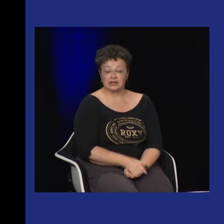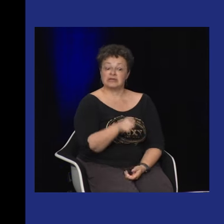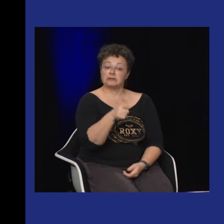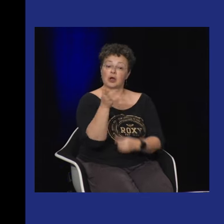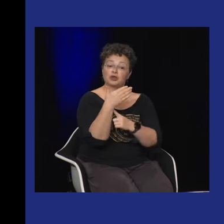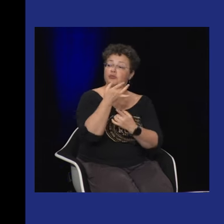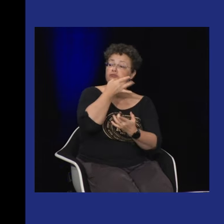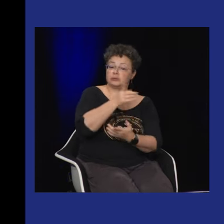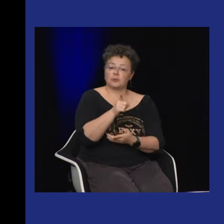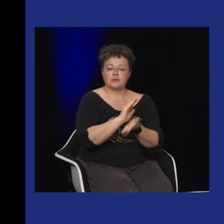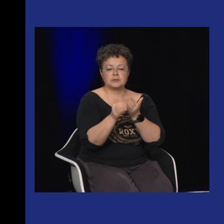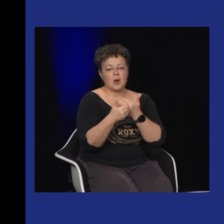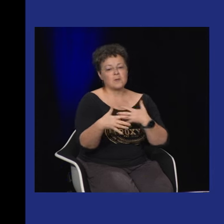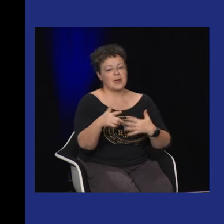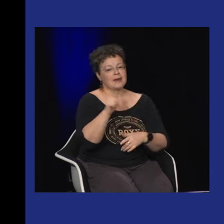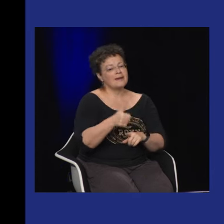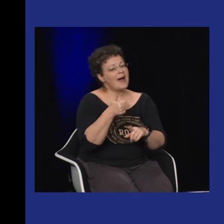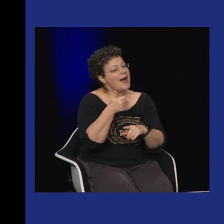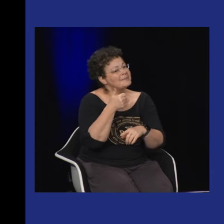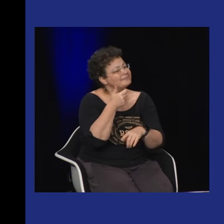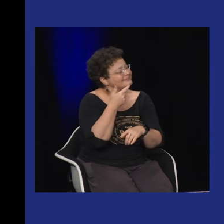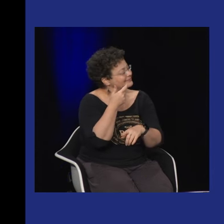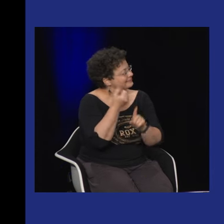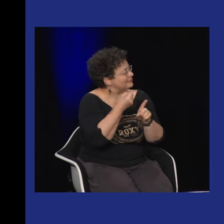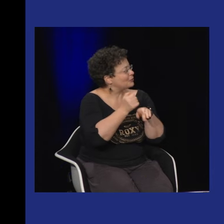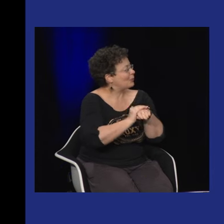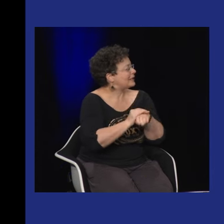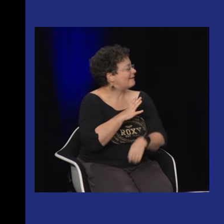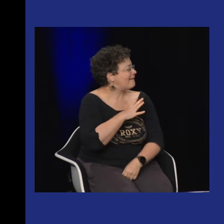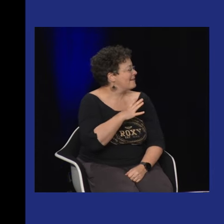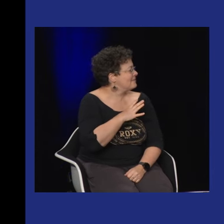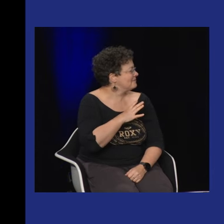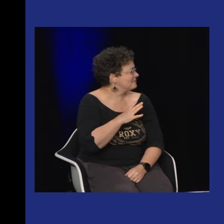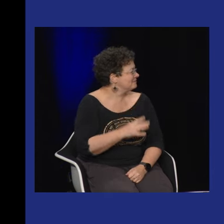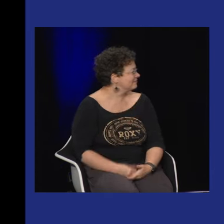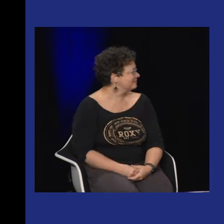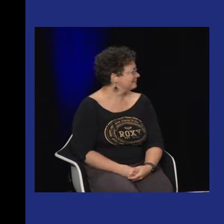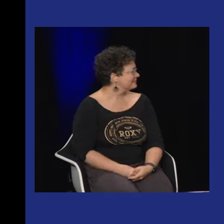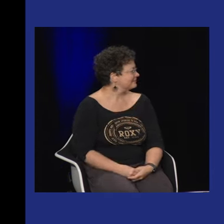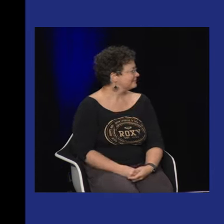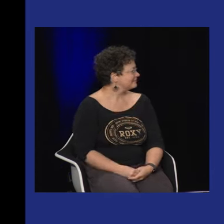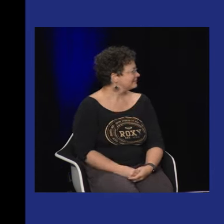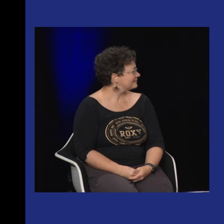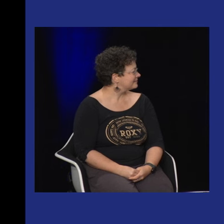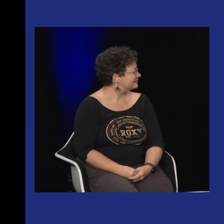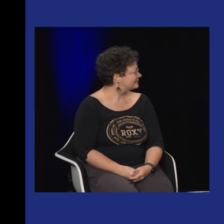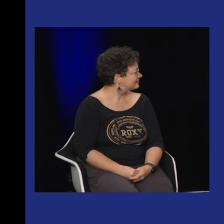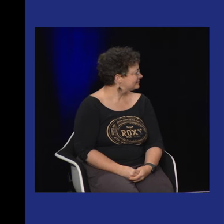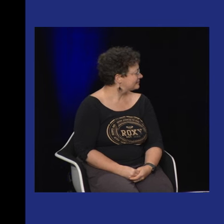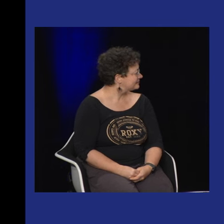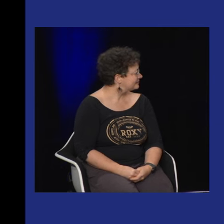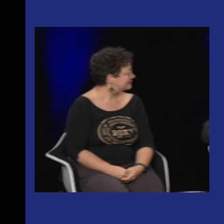reconnaître et à diffuser donc voilà il y a quand même quelque chose c'est aussi un drapeau qui est très